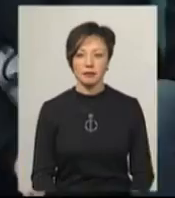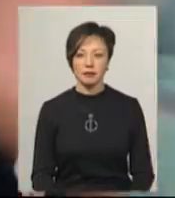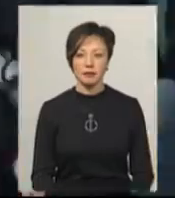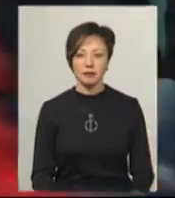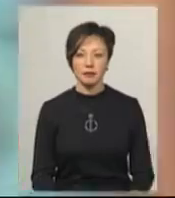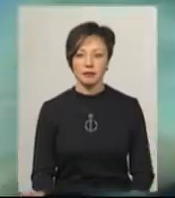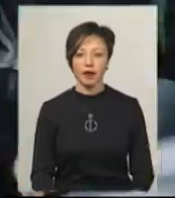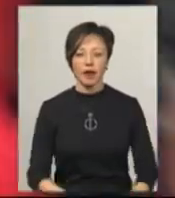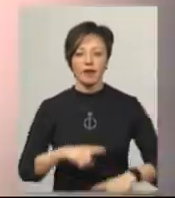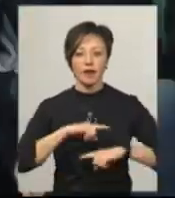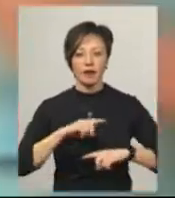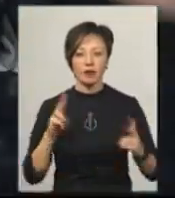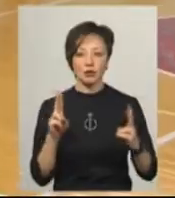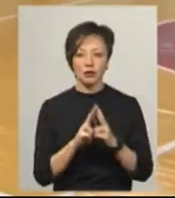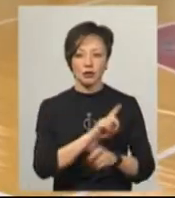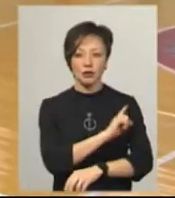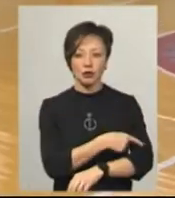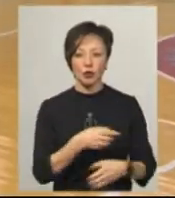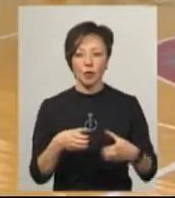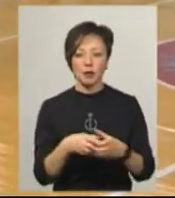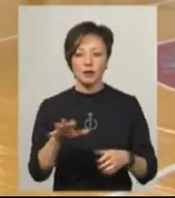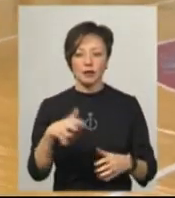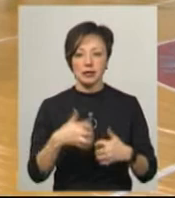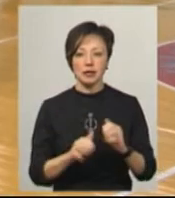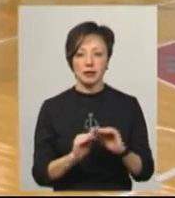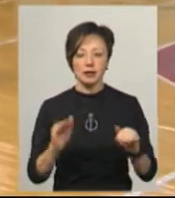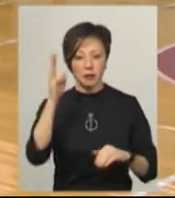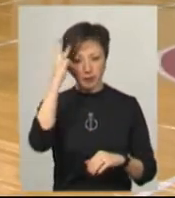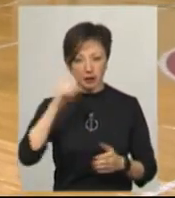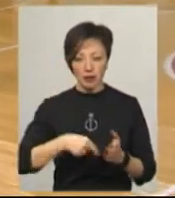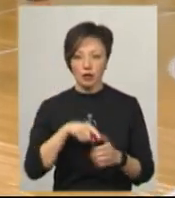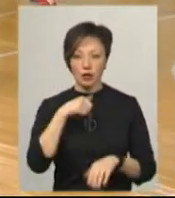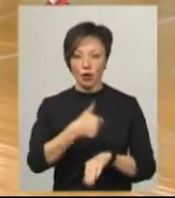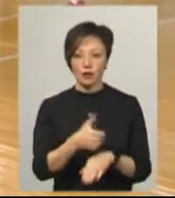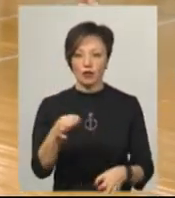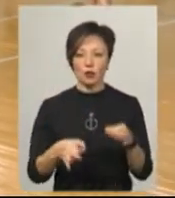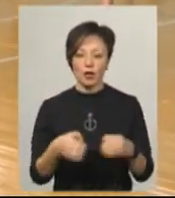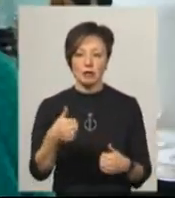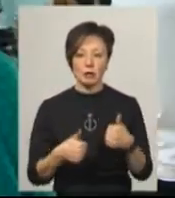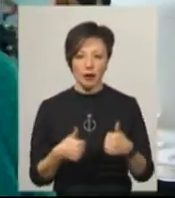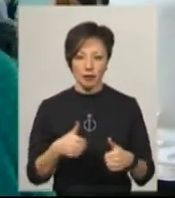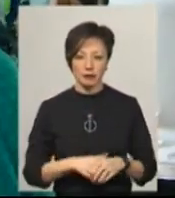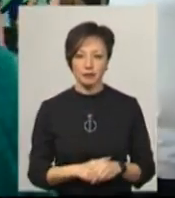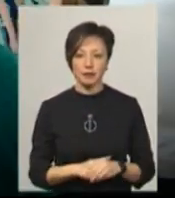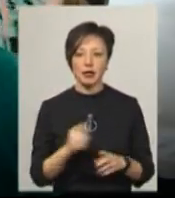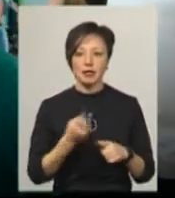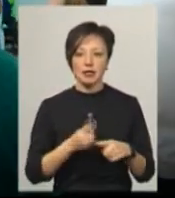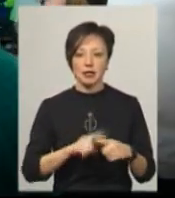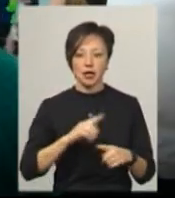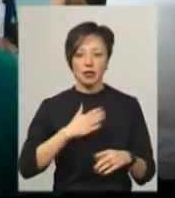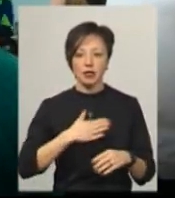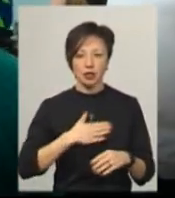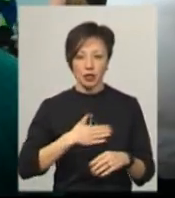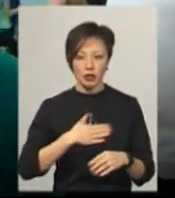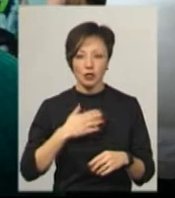У фіналі зустрілися сильніші команди з баскетболу серед школярів Хмельницького. Каже головний суддя змагань Сергій Лозінський. Це наш сильніший